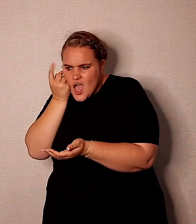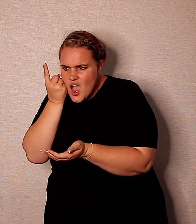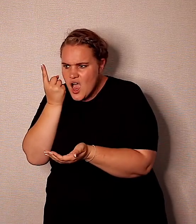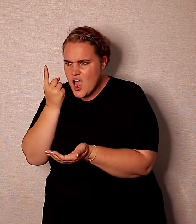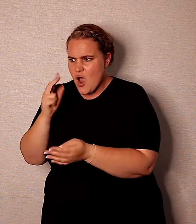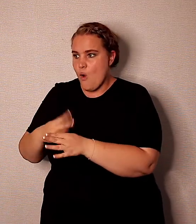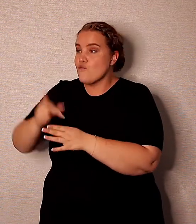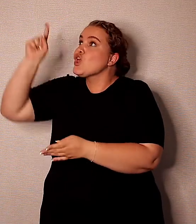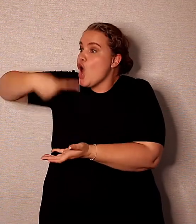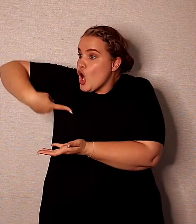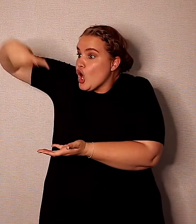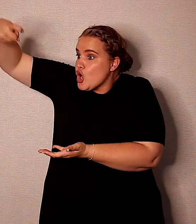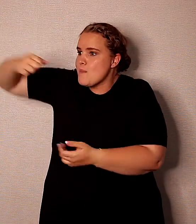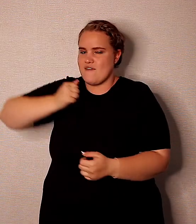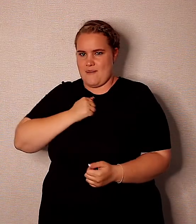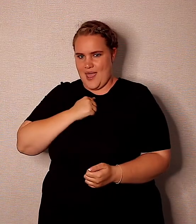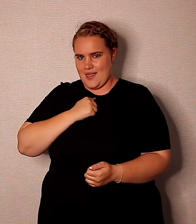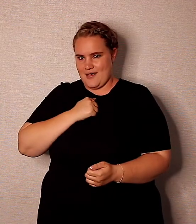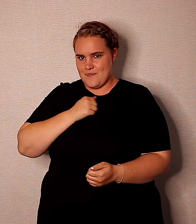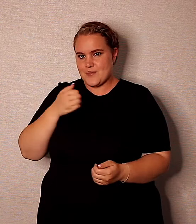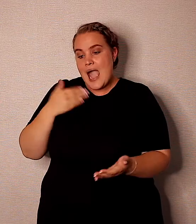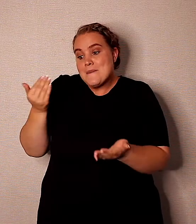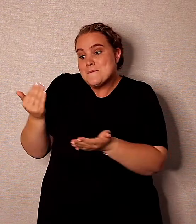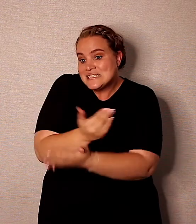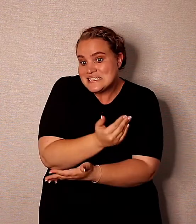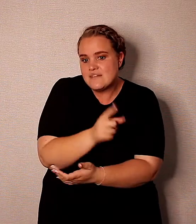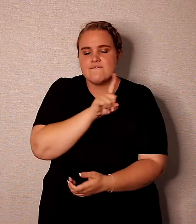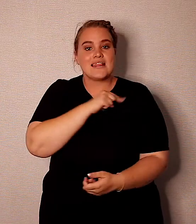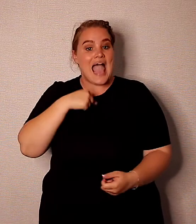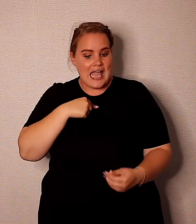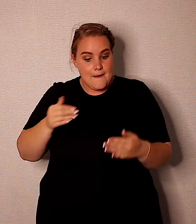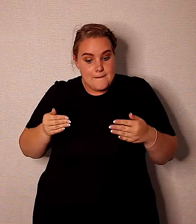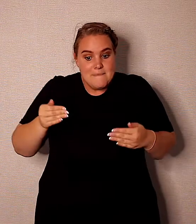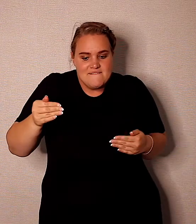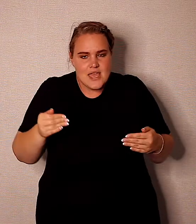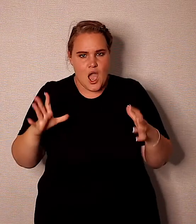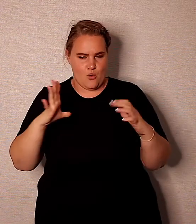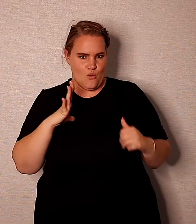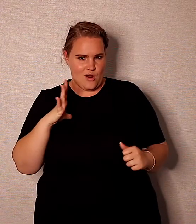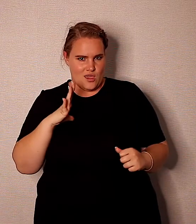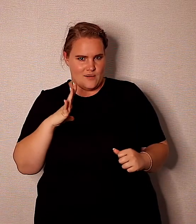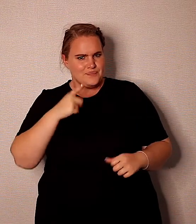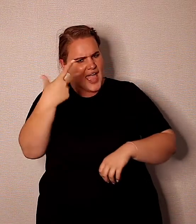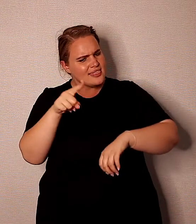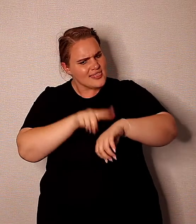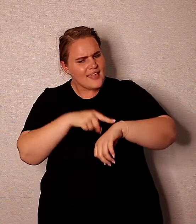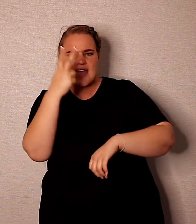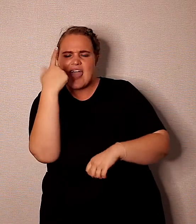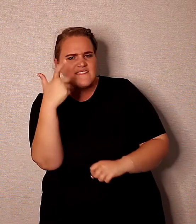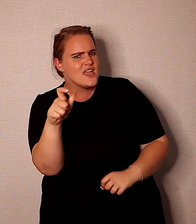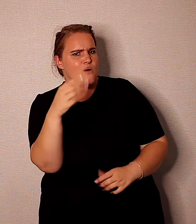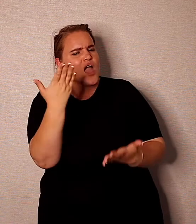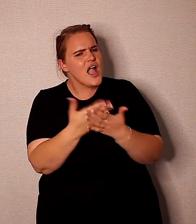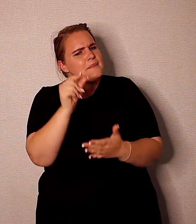het, of is dit iets waarna toe jy my roep? Het ek een roeping in een misie wat ek bezig is om te mis, omdat ek nog nie beweeg nie? Vat hier die tyd uit, jy het reeds die tyd